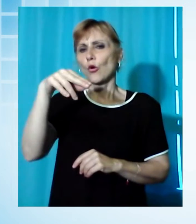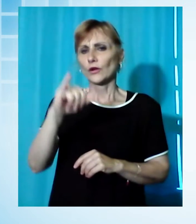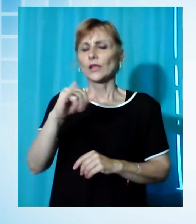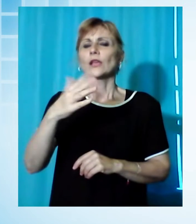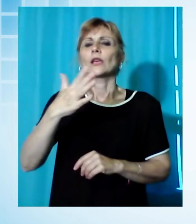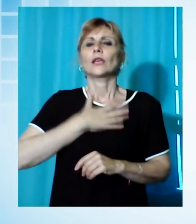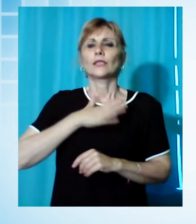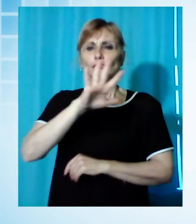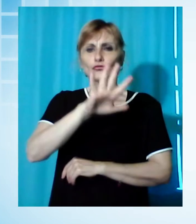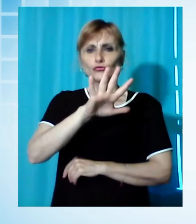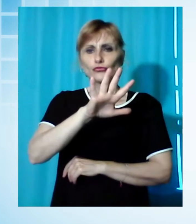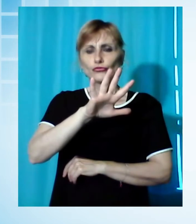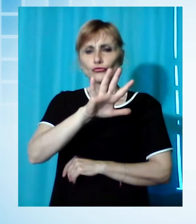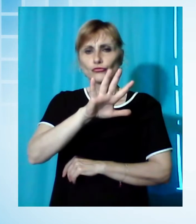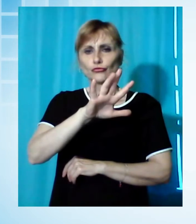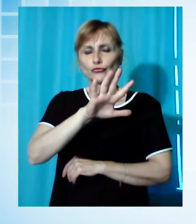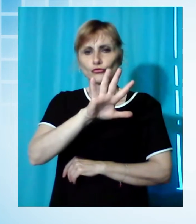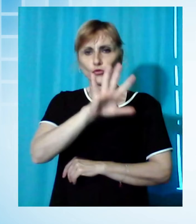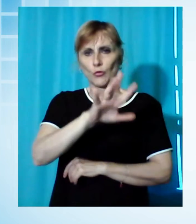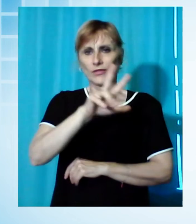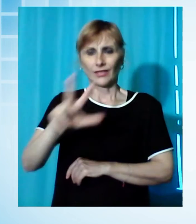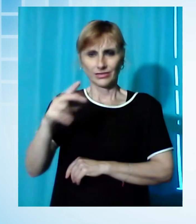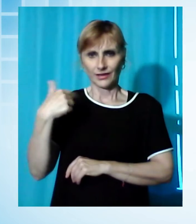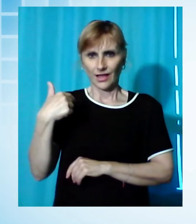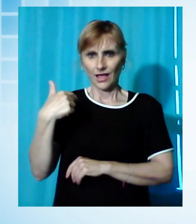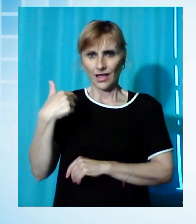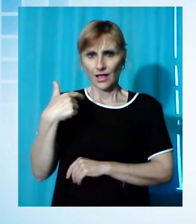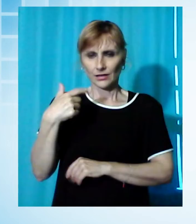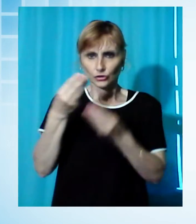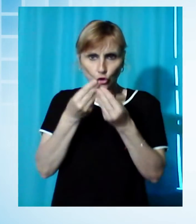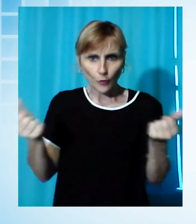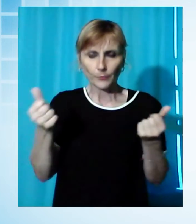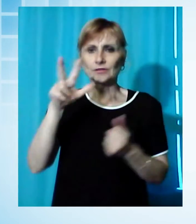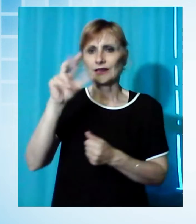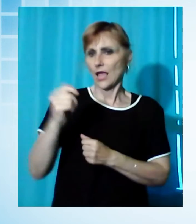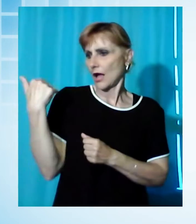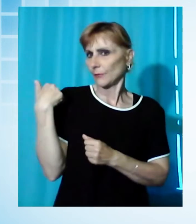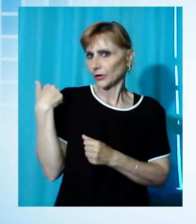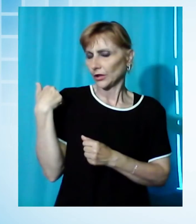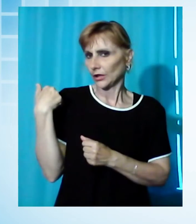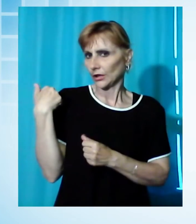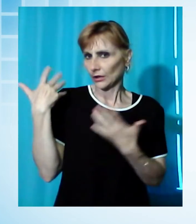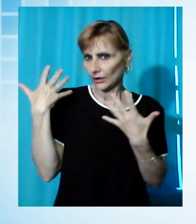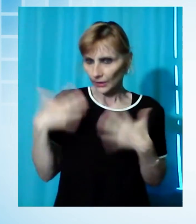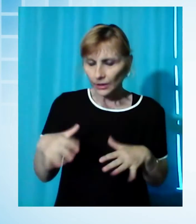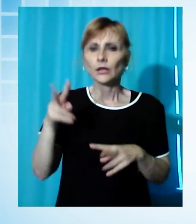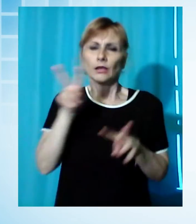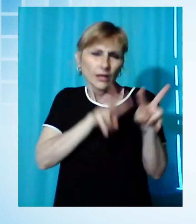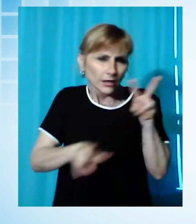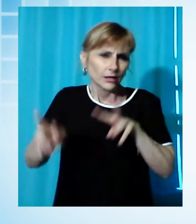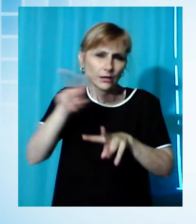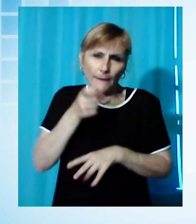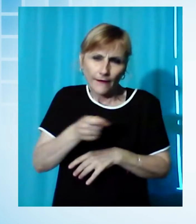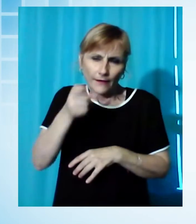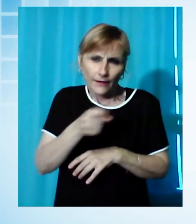scomparse il 30 aprile scorso. Sono proseguite anche nella giornata di sabato da parte dei Vigili del Fuoco